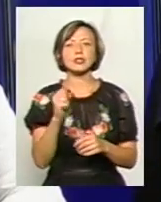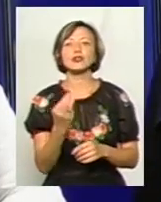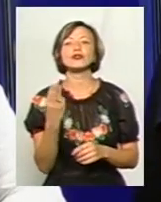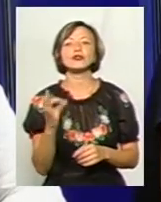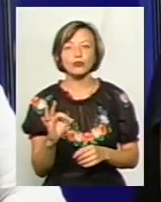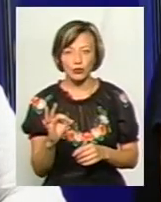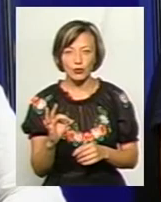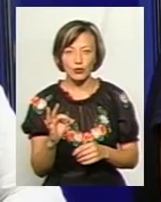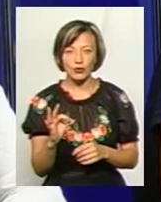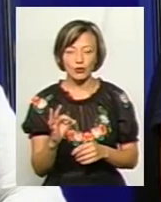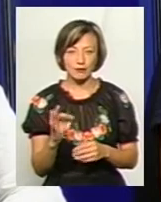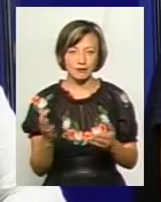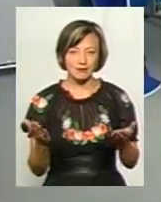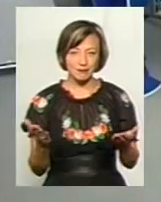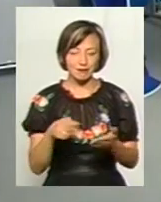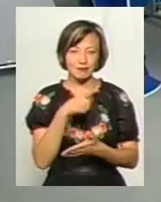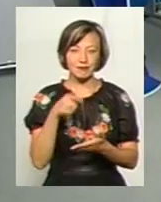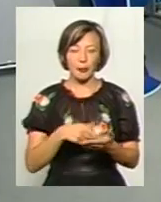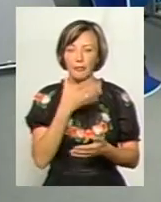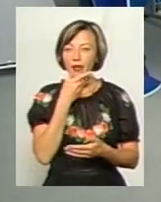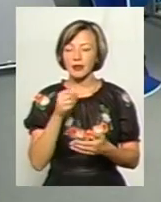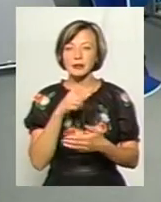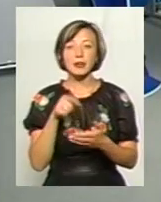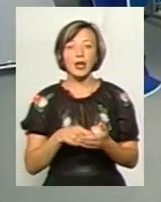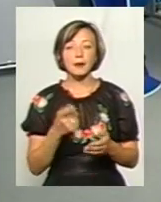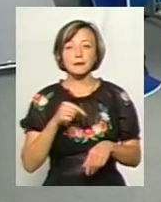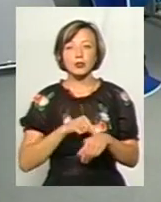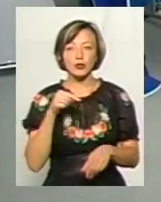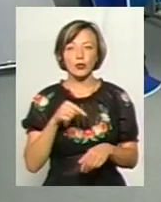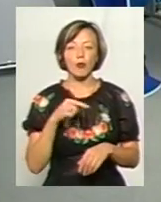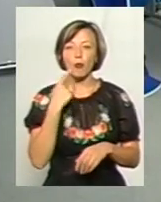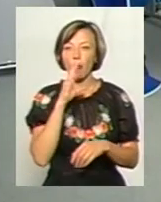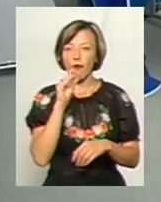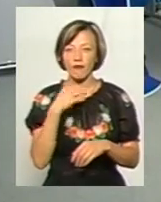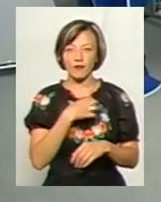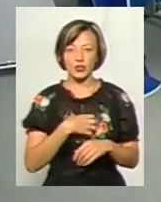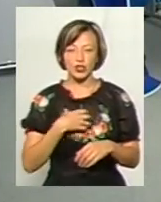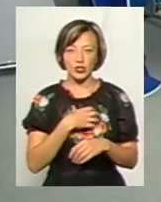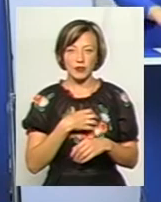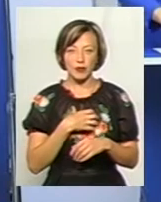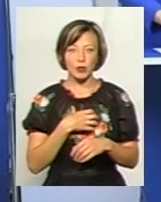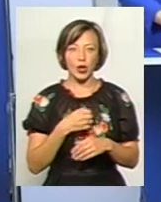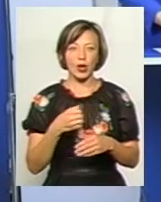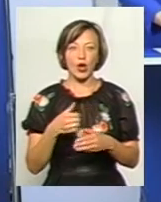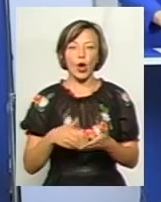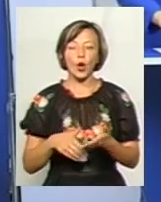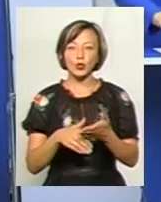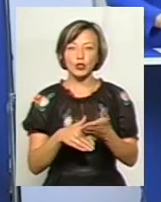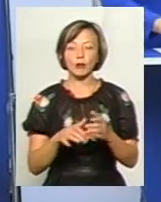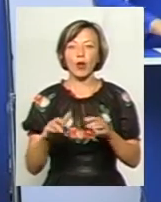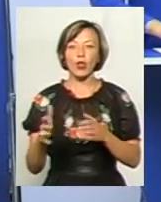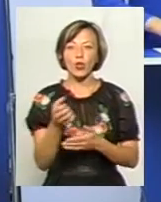За що? Гарне запитання. Ну, власне, десь ми зачепили також, що мова є важливим рушієм і носієм